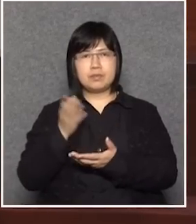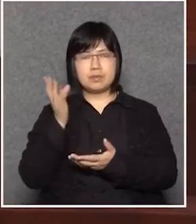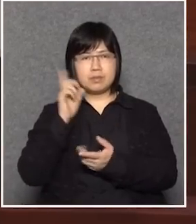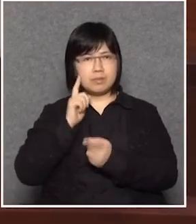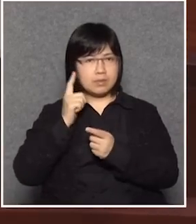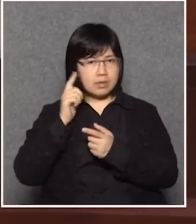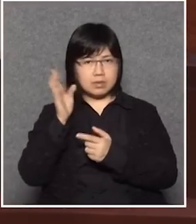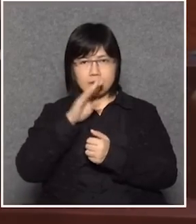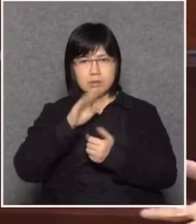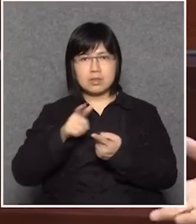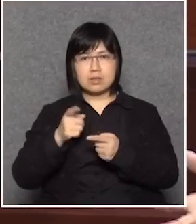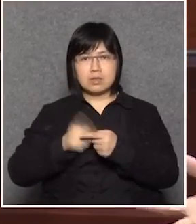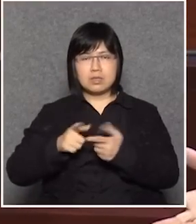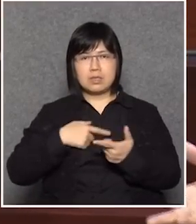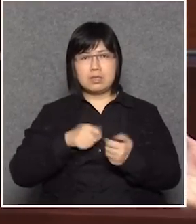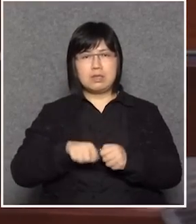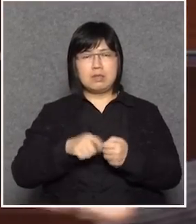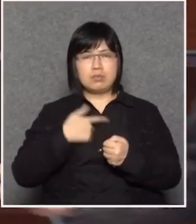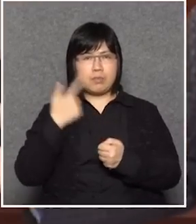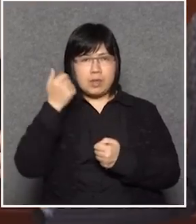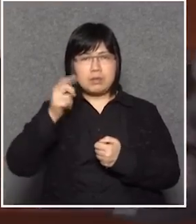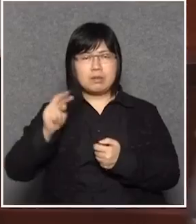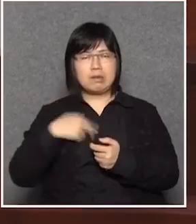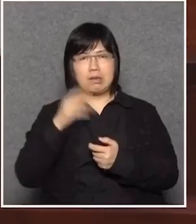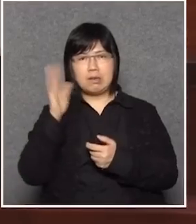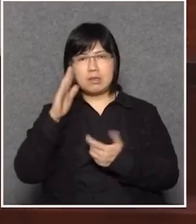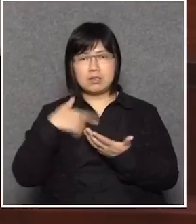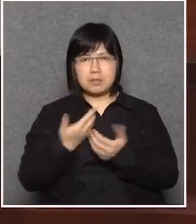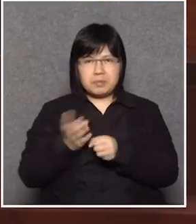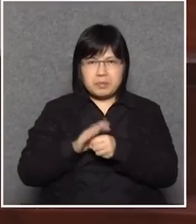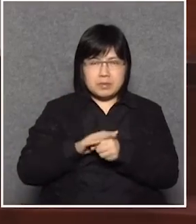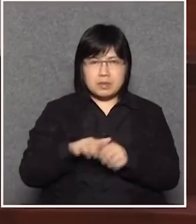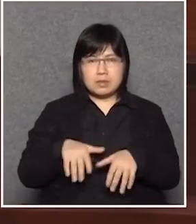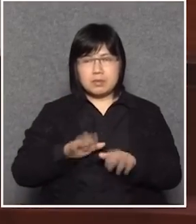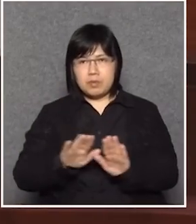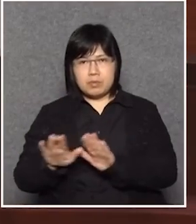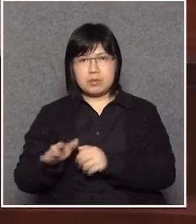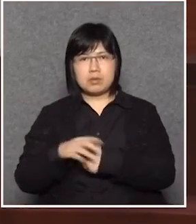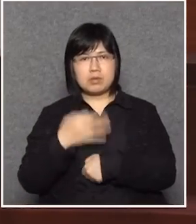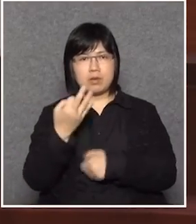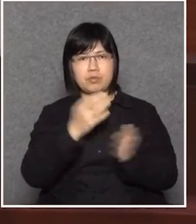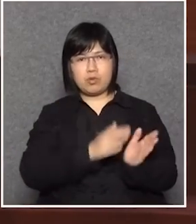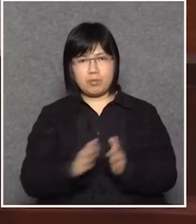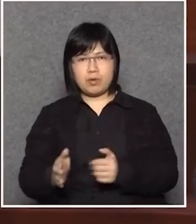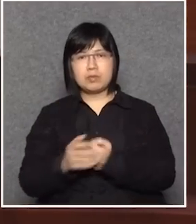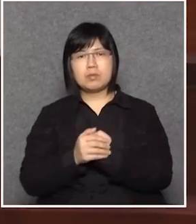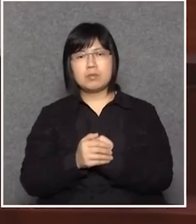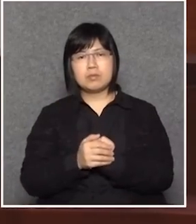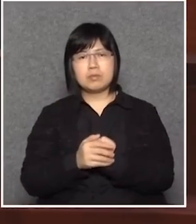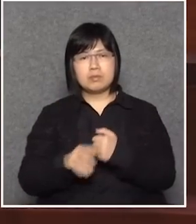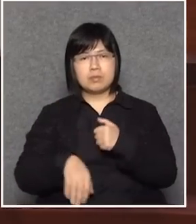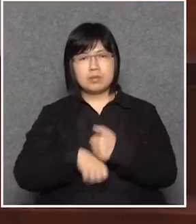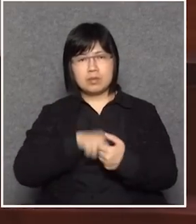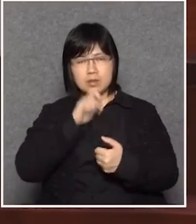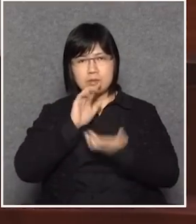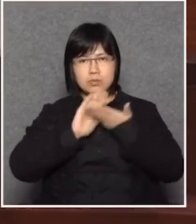幾乎就已經是爛了現在要去補救但是這三種制度基本上就是有一個所謂澄